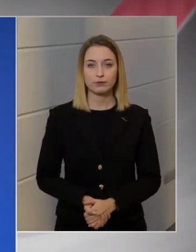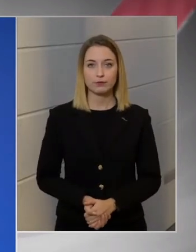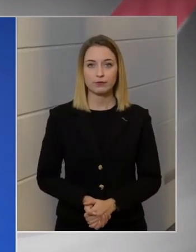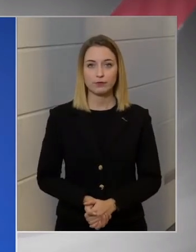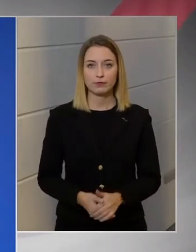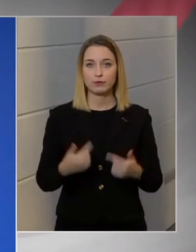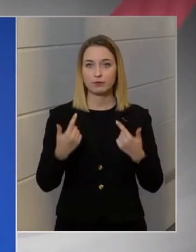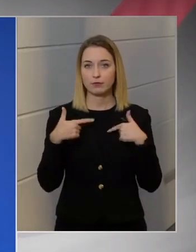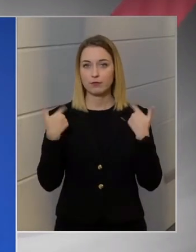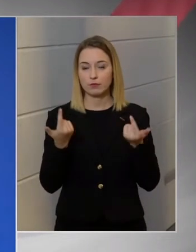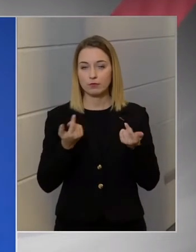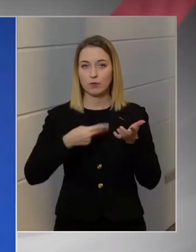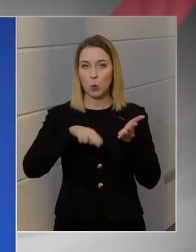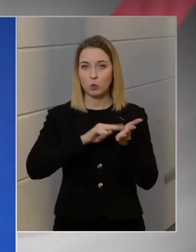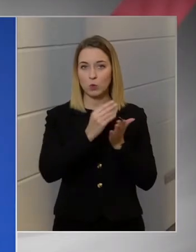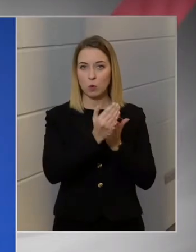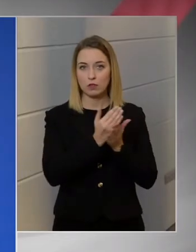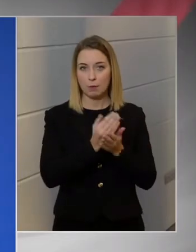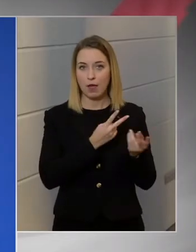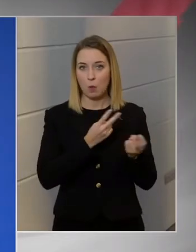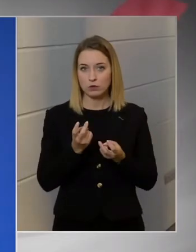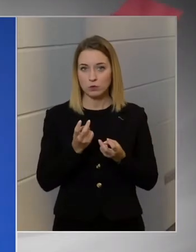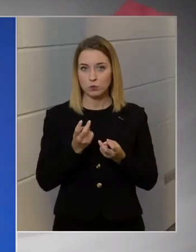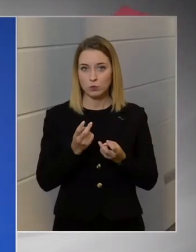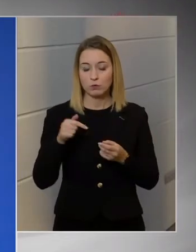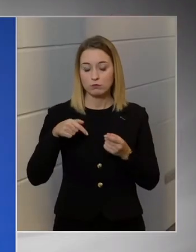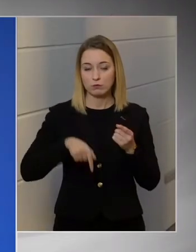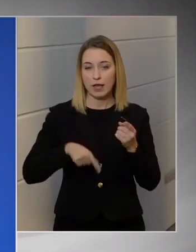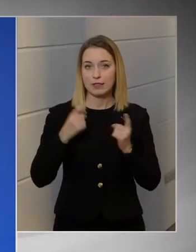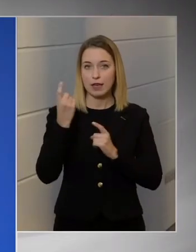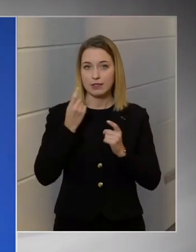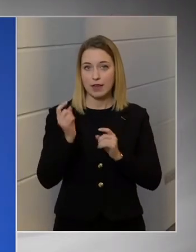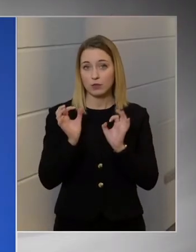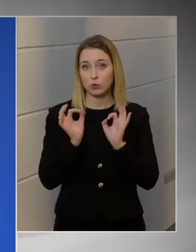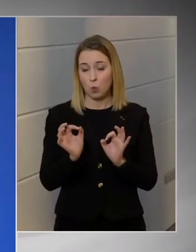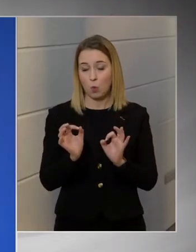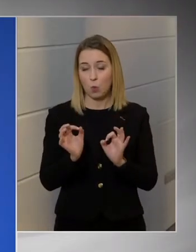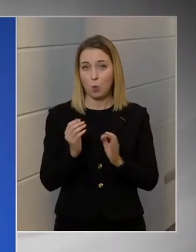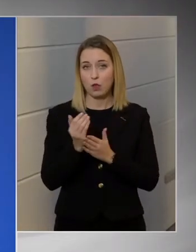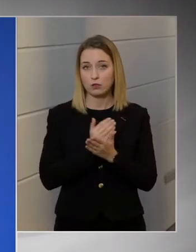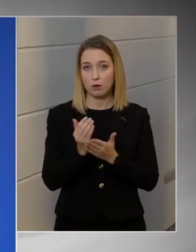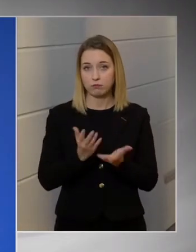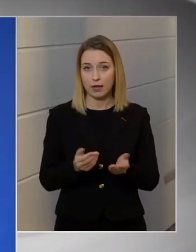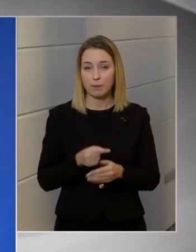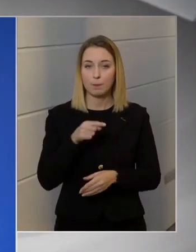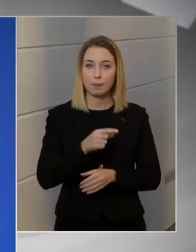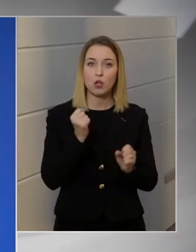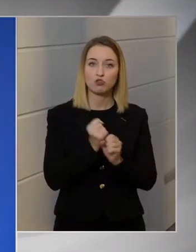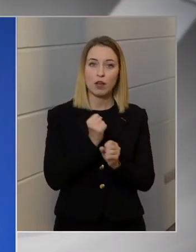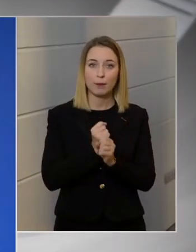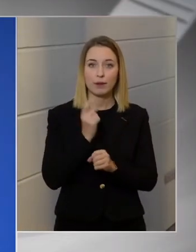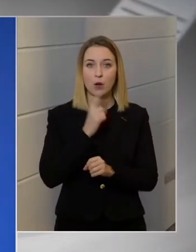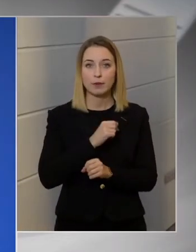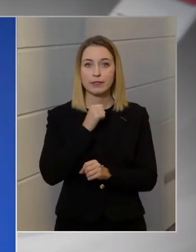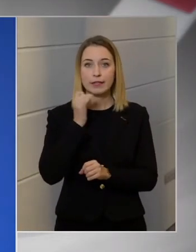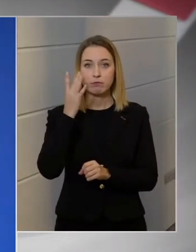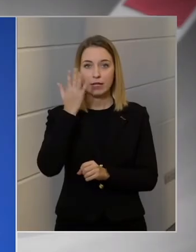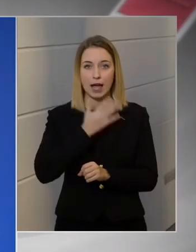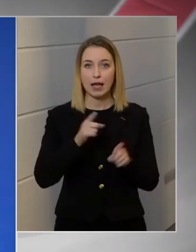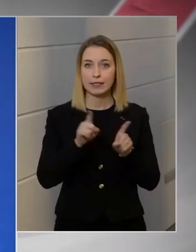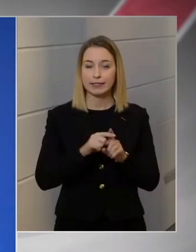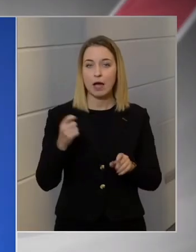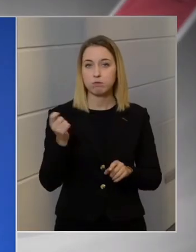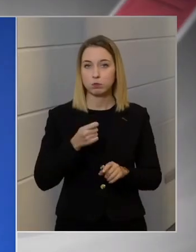mi a jogszabályokat hozzuk, és ezek a jogszabályok szerint jók, mert az a cselekmény, amit a GVH ilyen